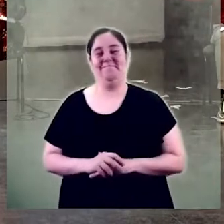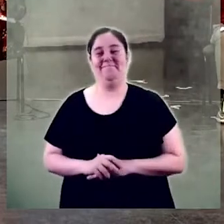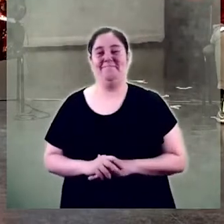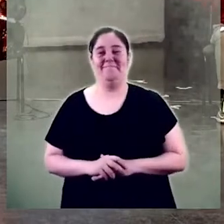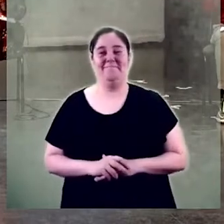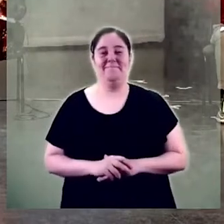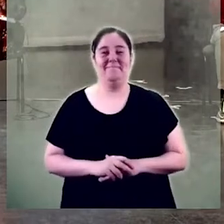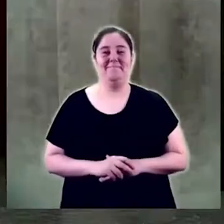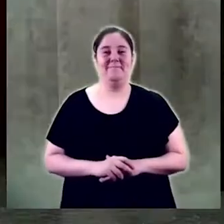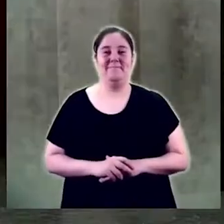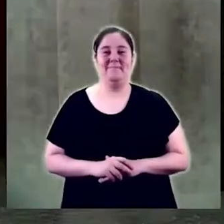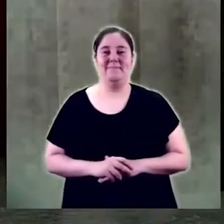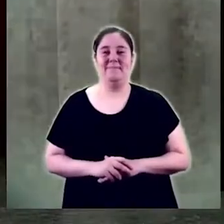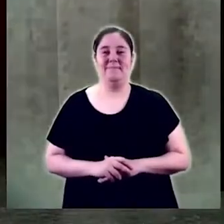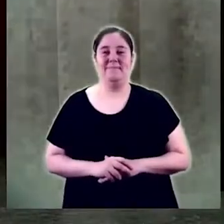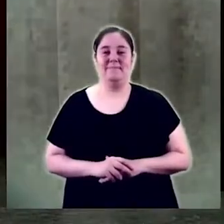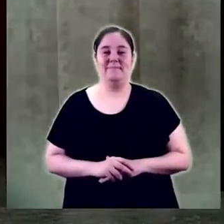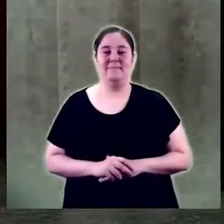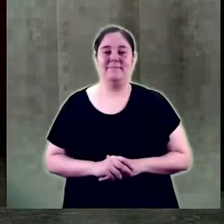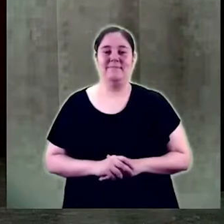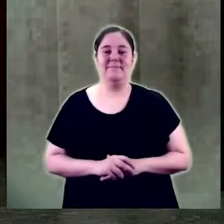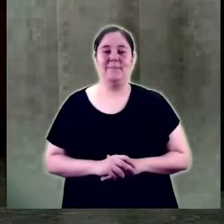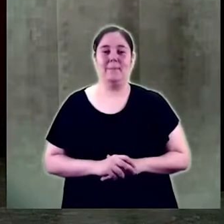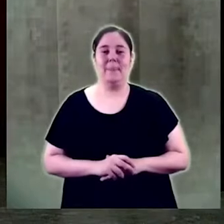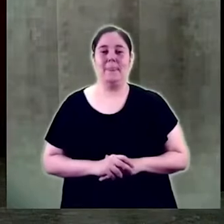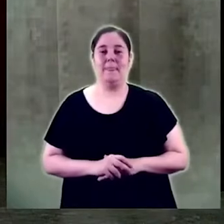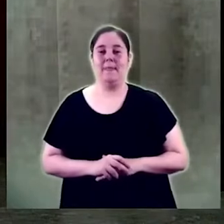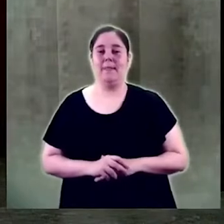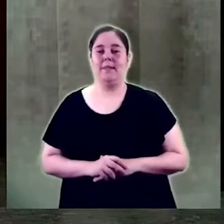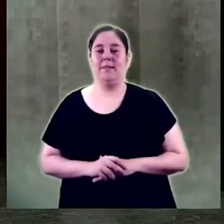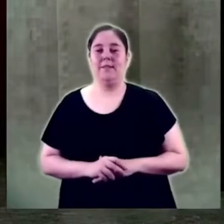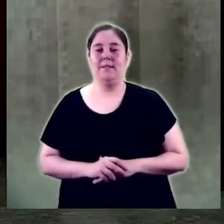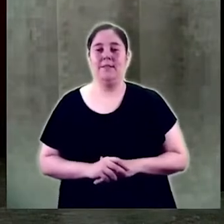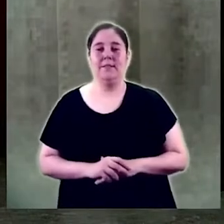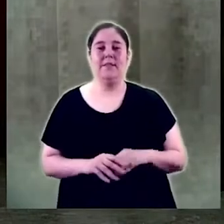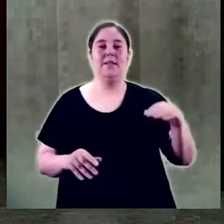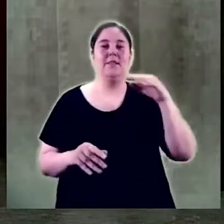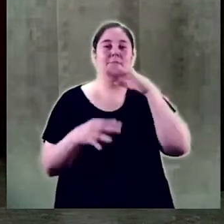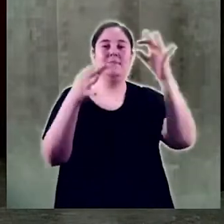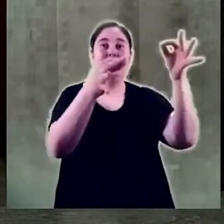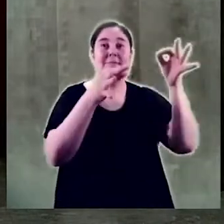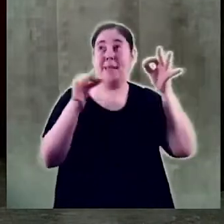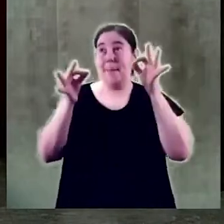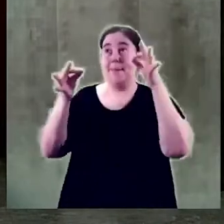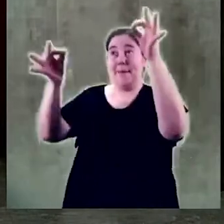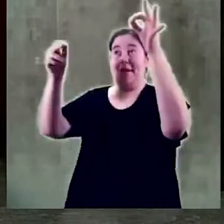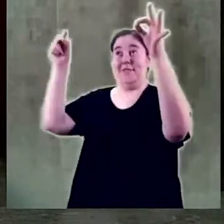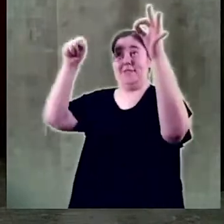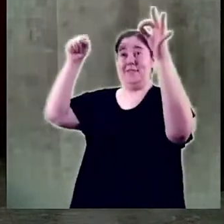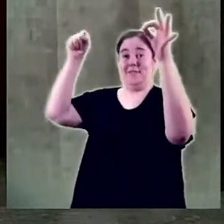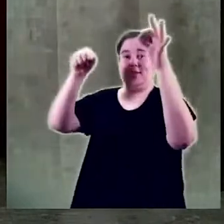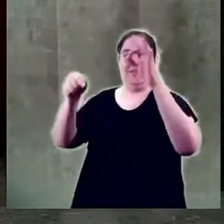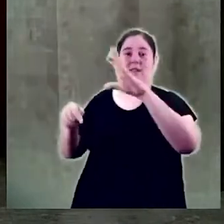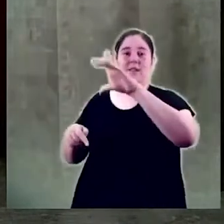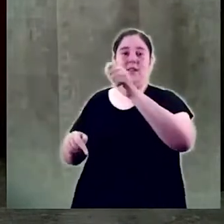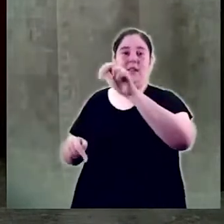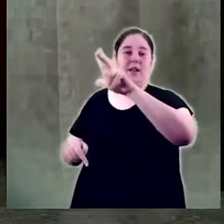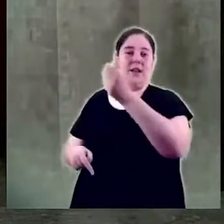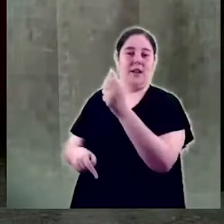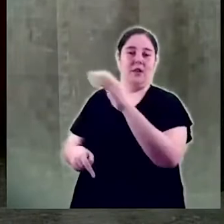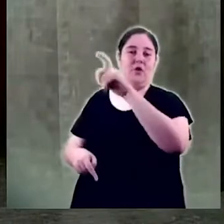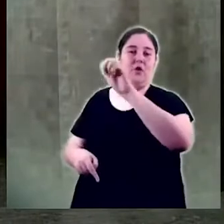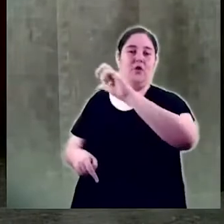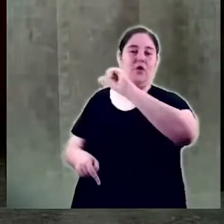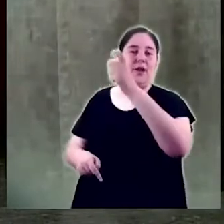Bé, bueno, ens han donat aquesta làmina, noia? clara Còrax i des d